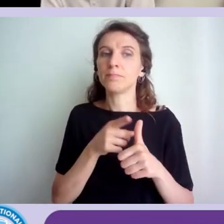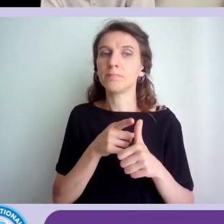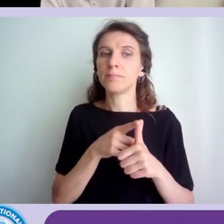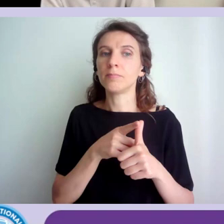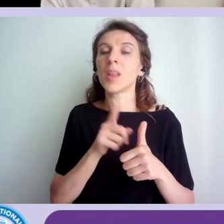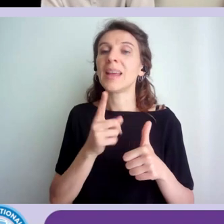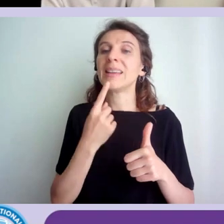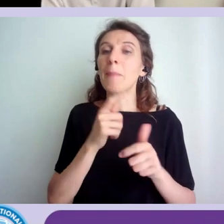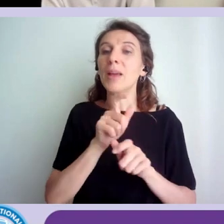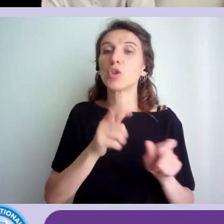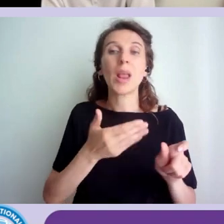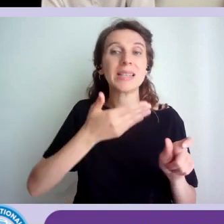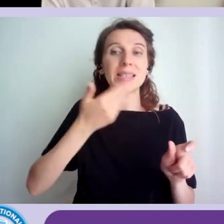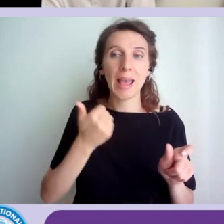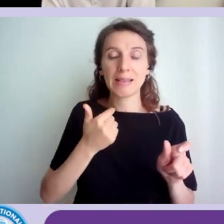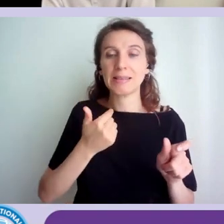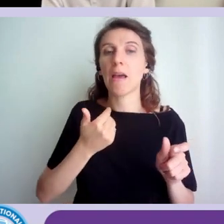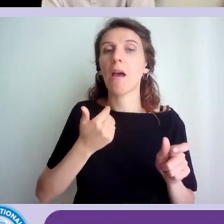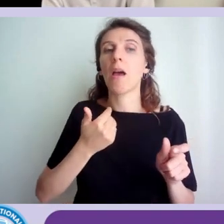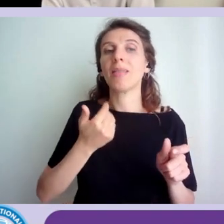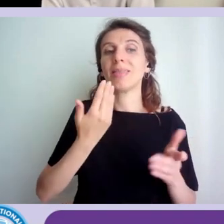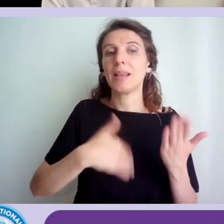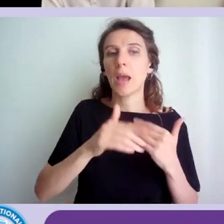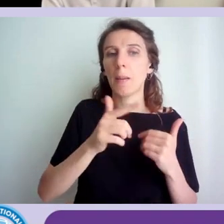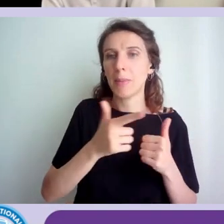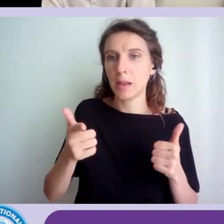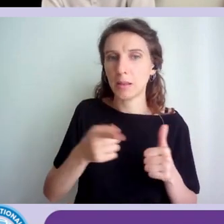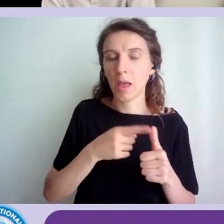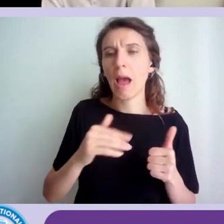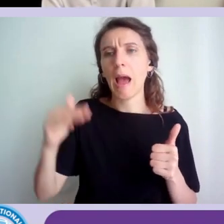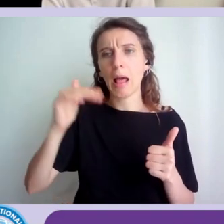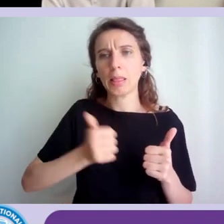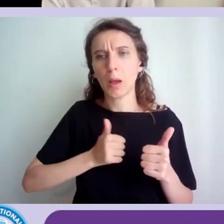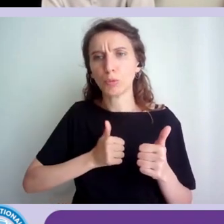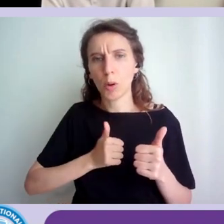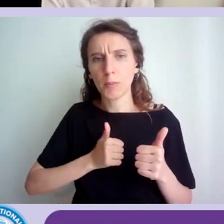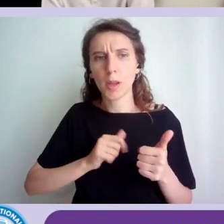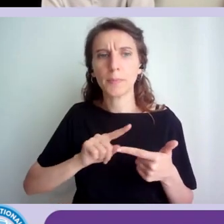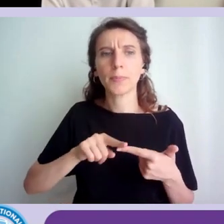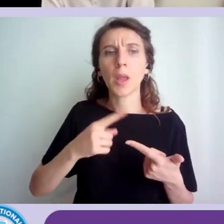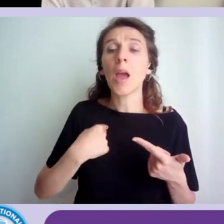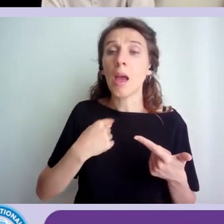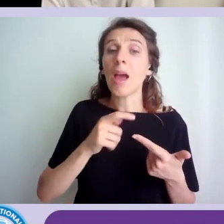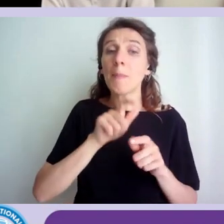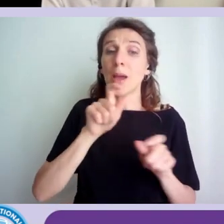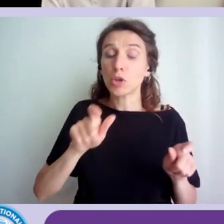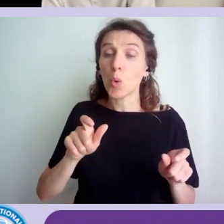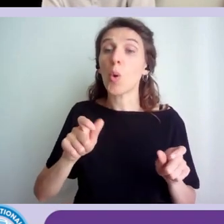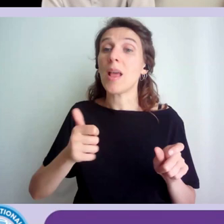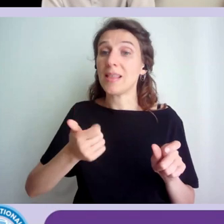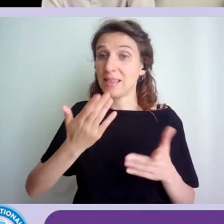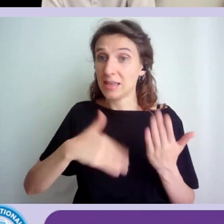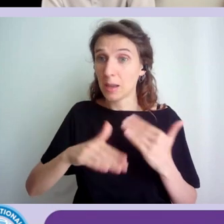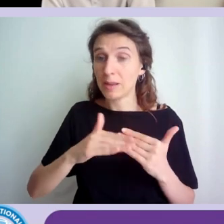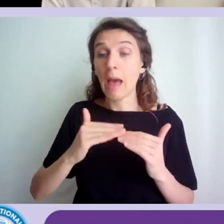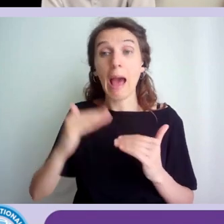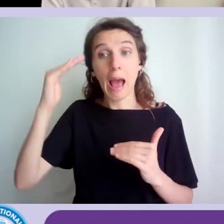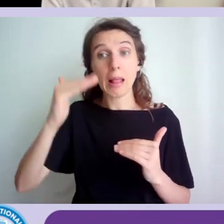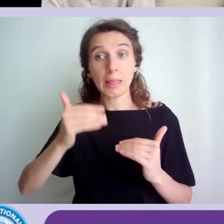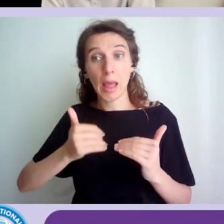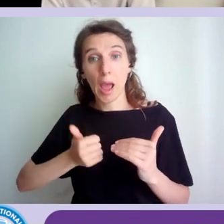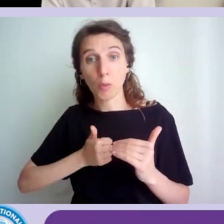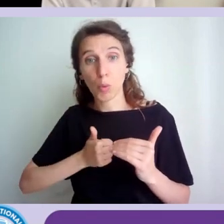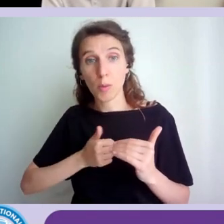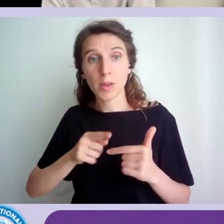disabilità ad alta autonomia, la categoria di utenti con disabilità ad alta autonomia e la categoria